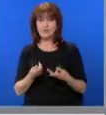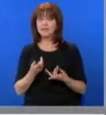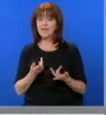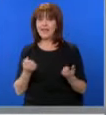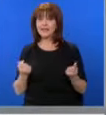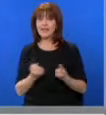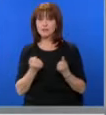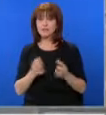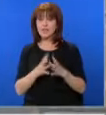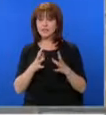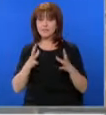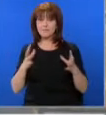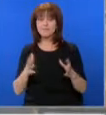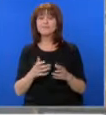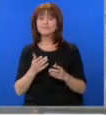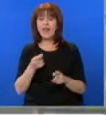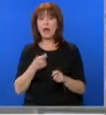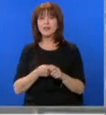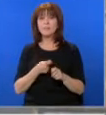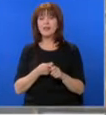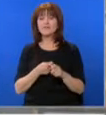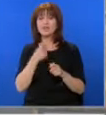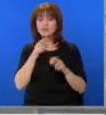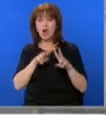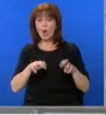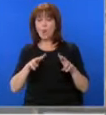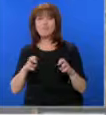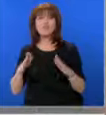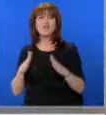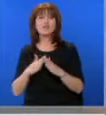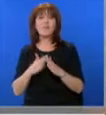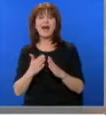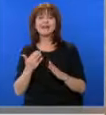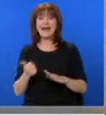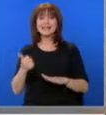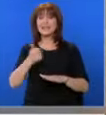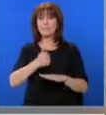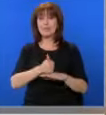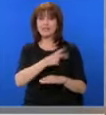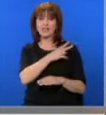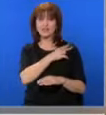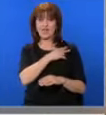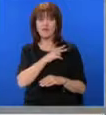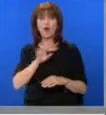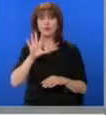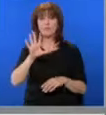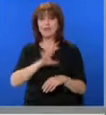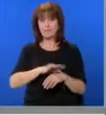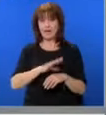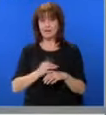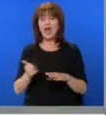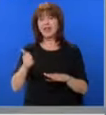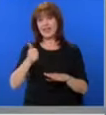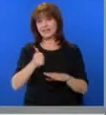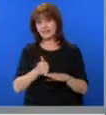Обиски са извършени още в дома и кабинета на Людмил Маринов. Той е заместник шеф на агенция Митници от 5 марта, назначен лично от Петя